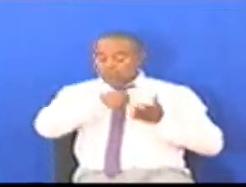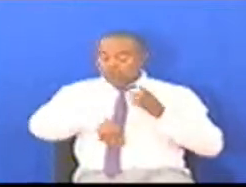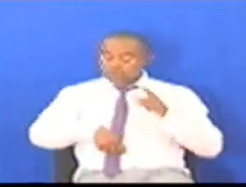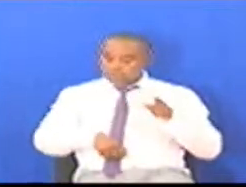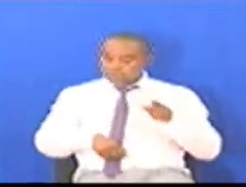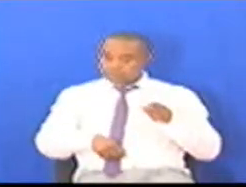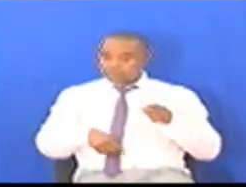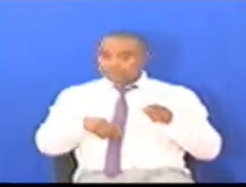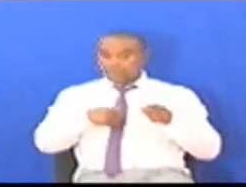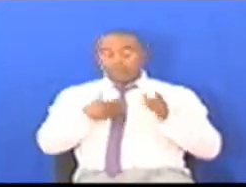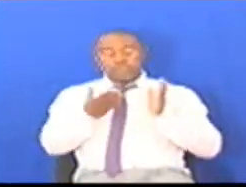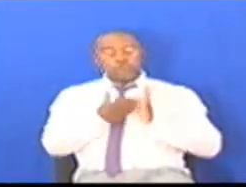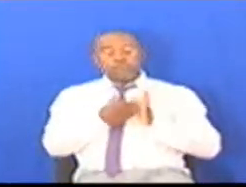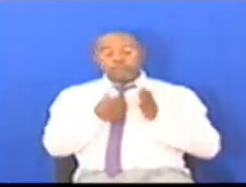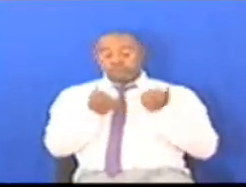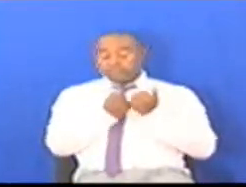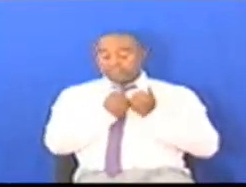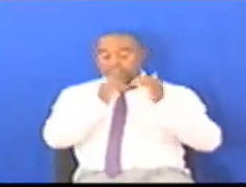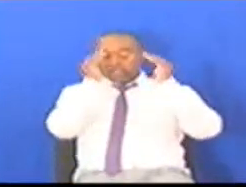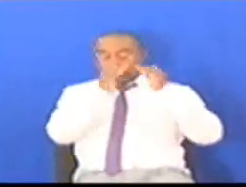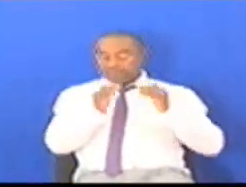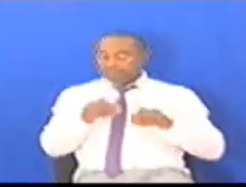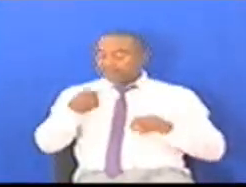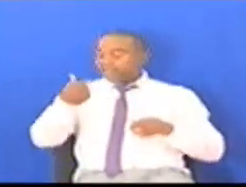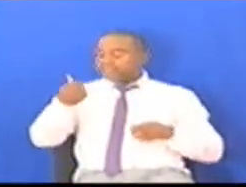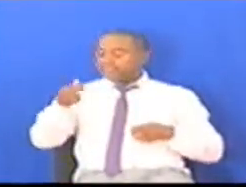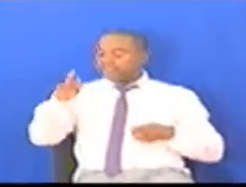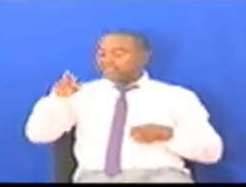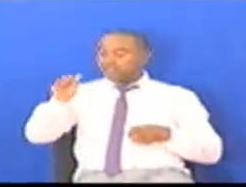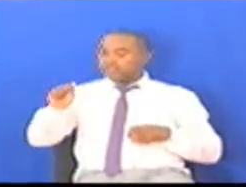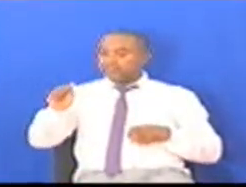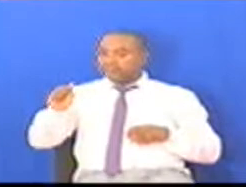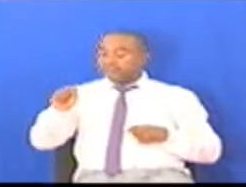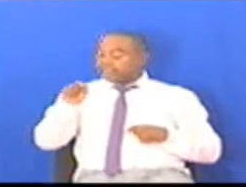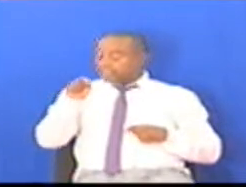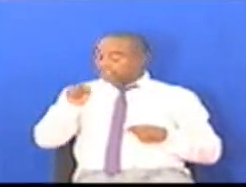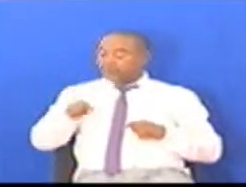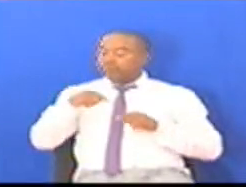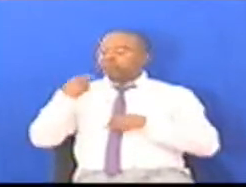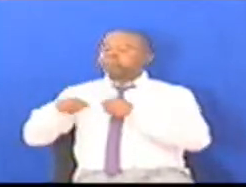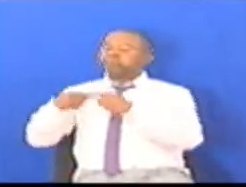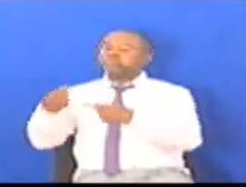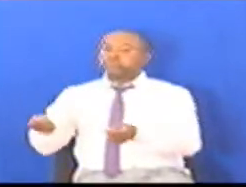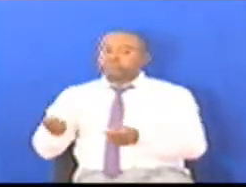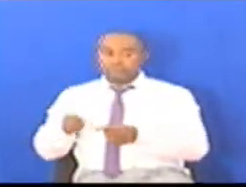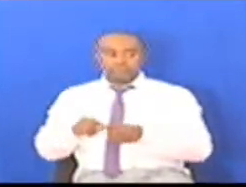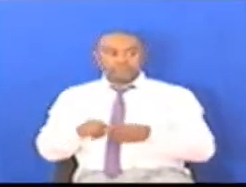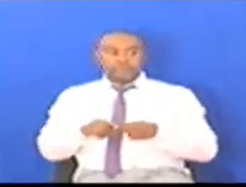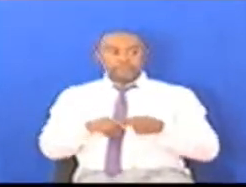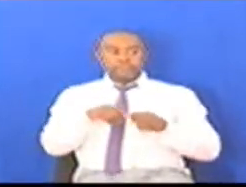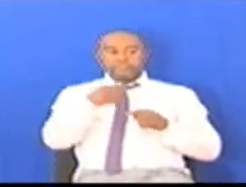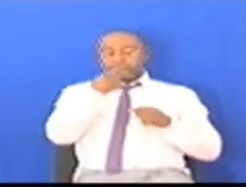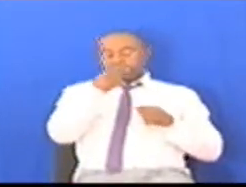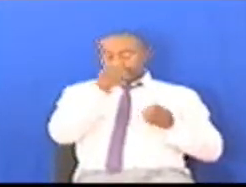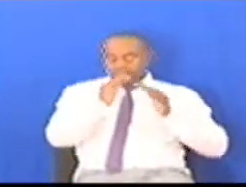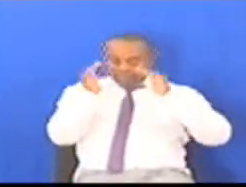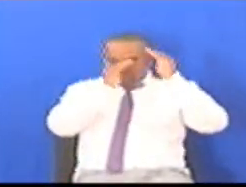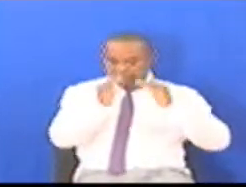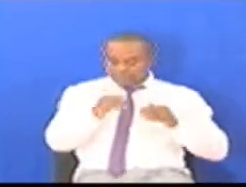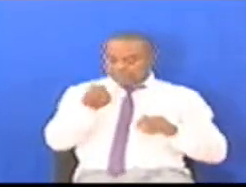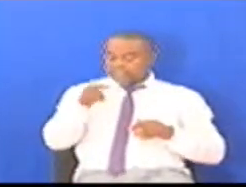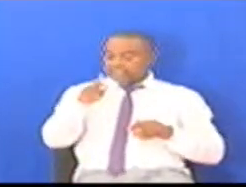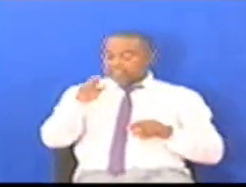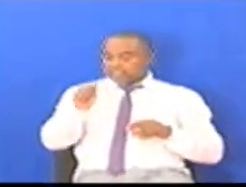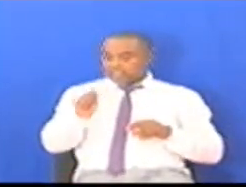mifumo ya TRI Ambayo ni endelevu Mifumo ya TRI Yenye kutuwa haki Tasisi ambazo ni